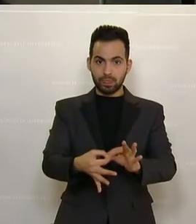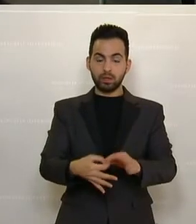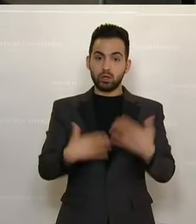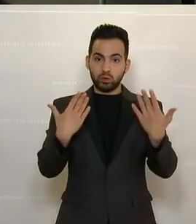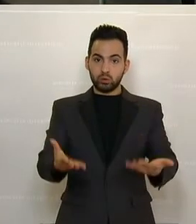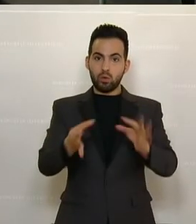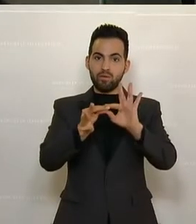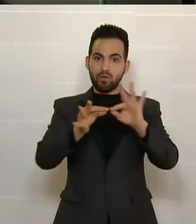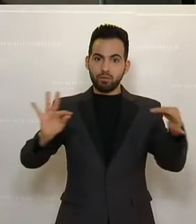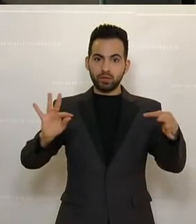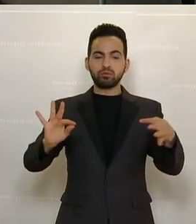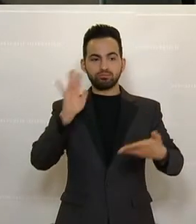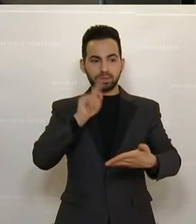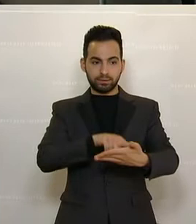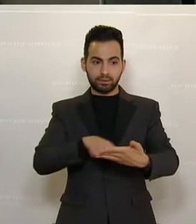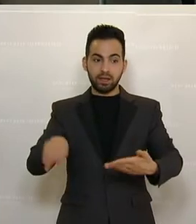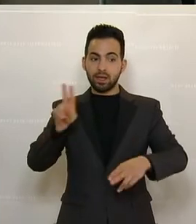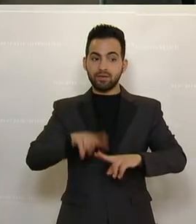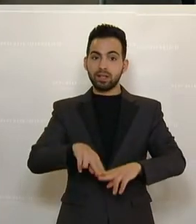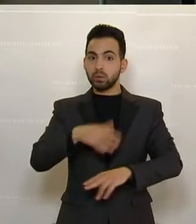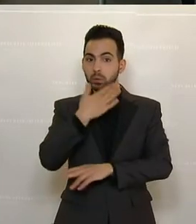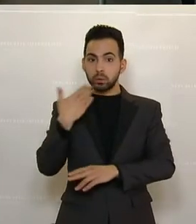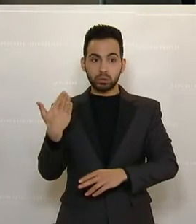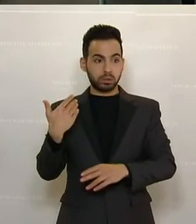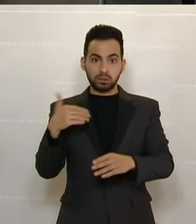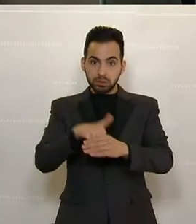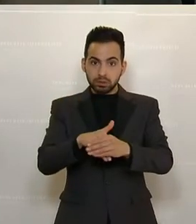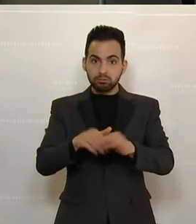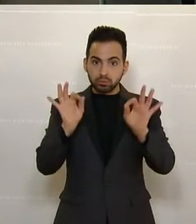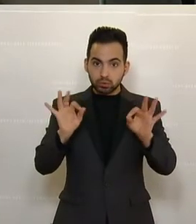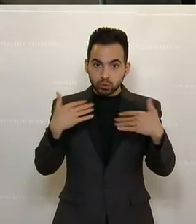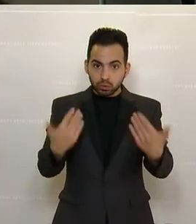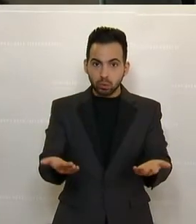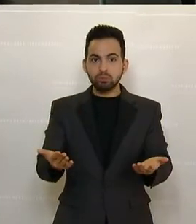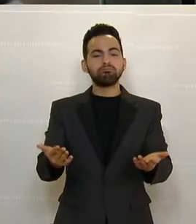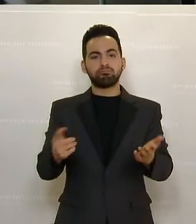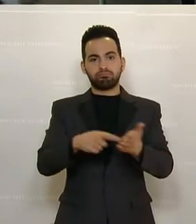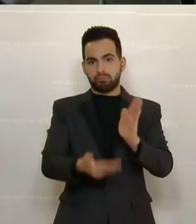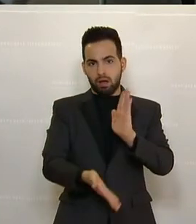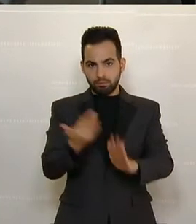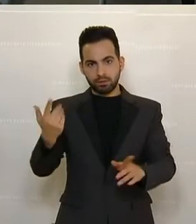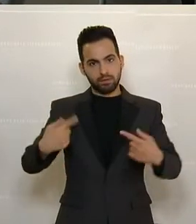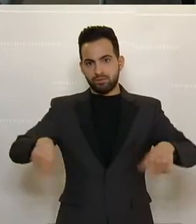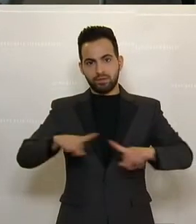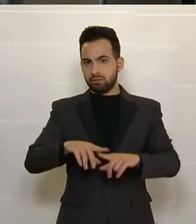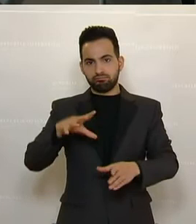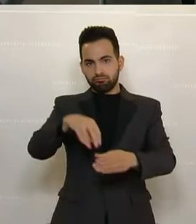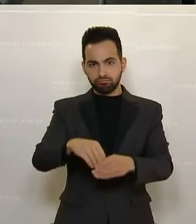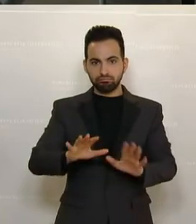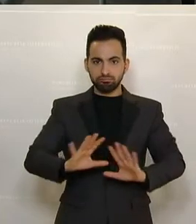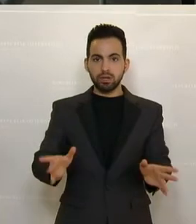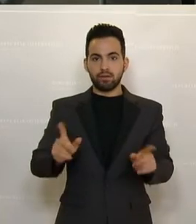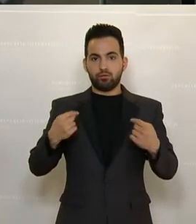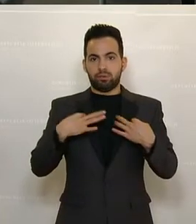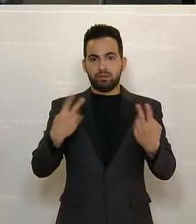Formulierung, wenn das nicht unterstellt ist, was ich sage, kann es nicht geben. Und mir ist wichtig, hier im Parlament